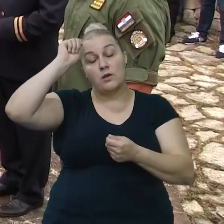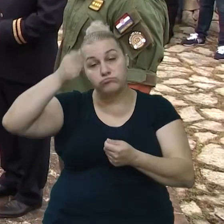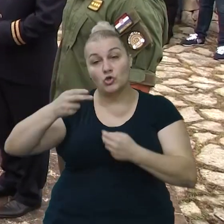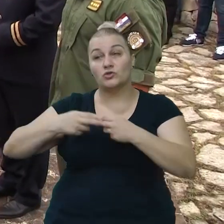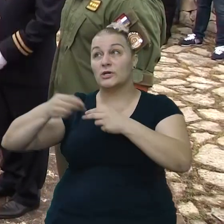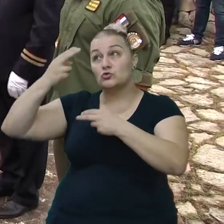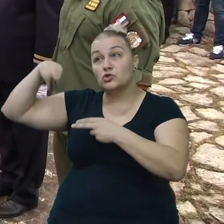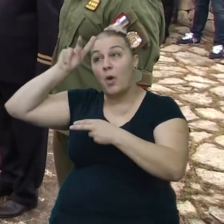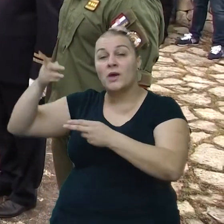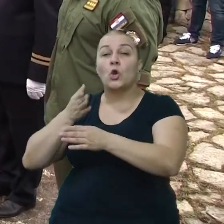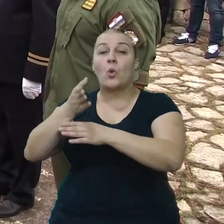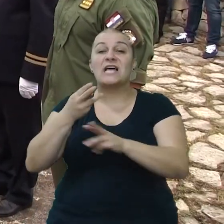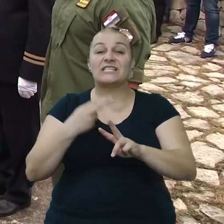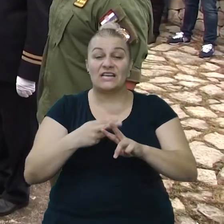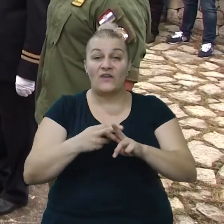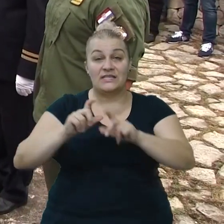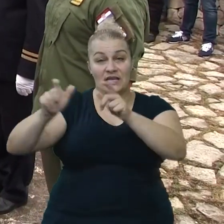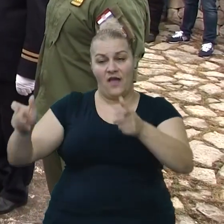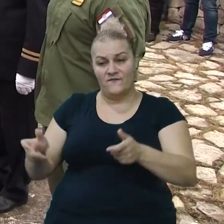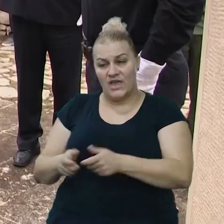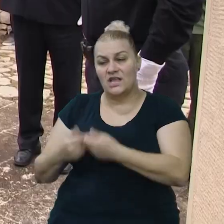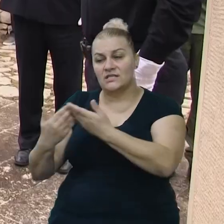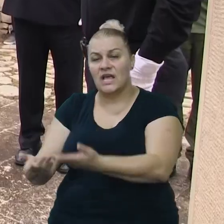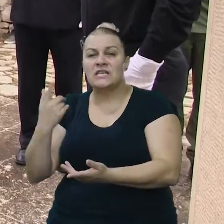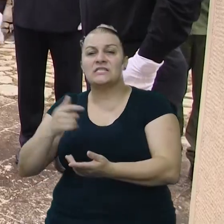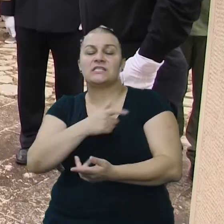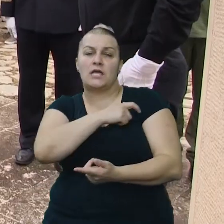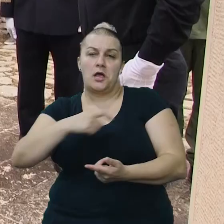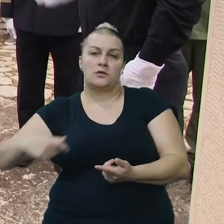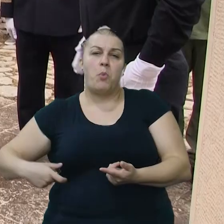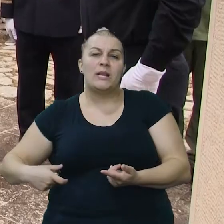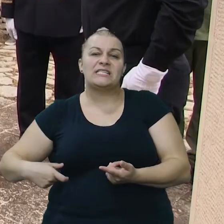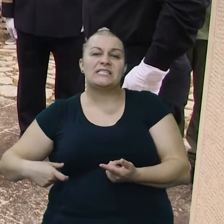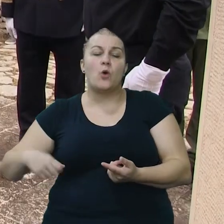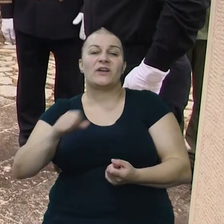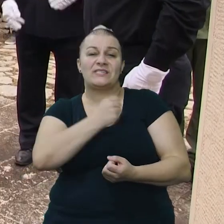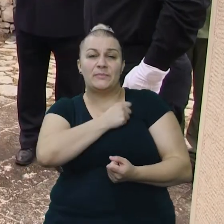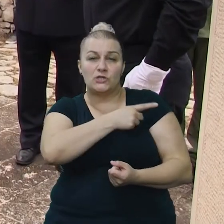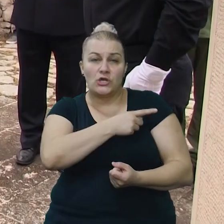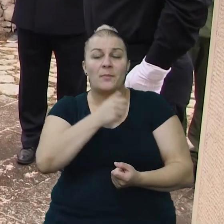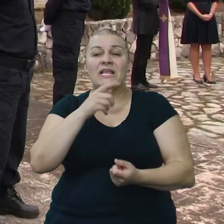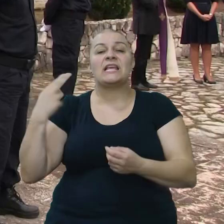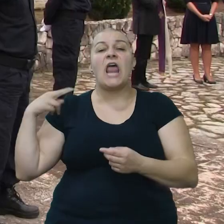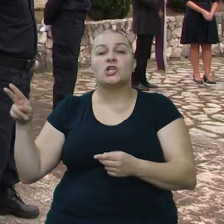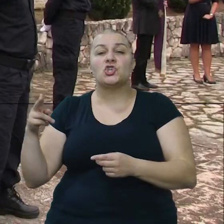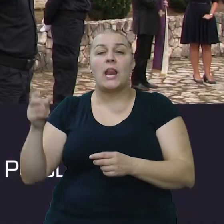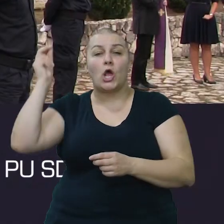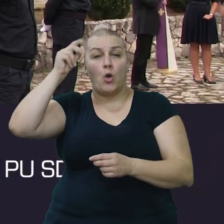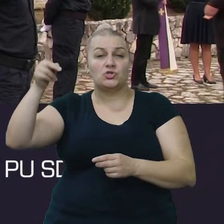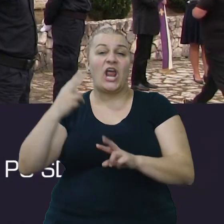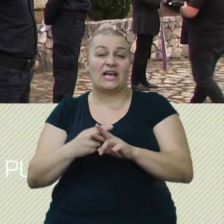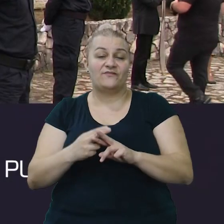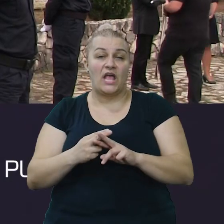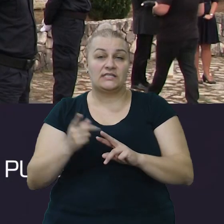spomenikom na ulazu u Hrvace. Vijence su položili černi ljudi Policijske uprave Spitsko-Darmatinske zajednosti načenku općine Hrvaca. Nikad ne